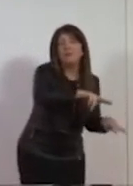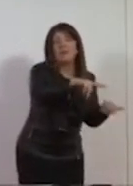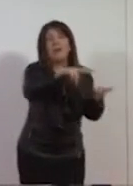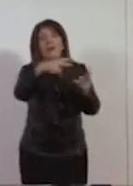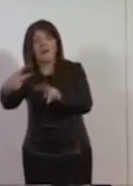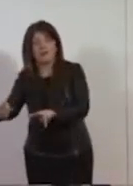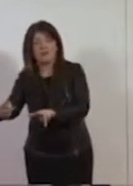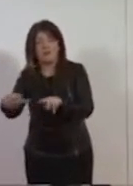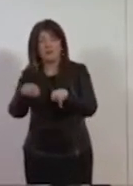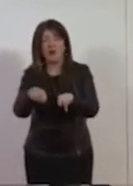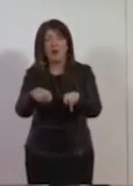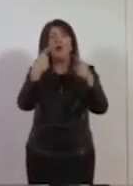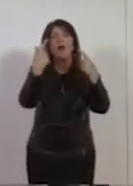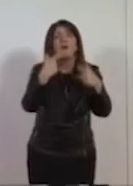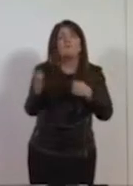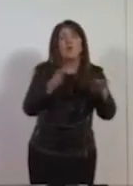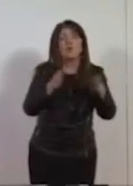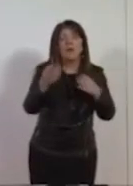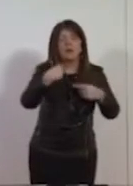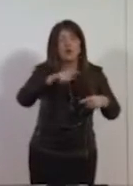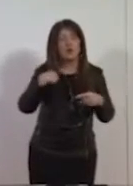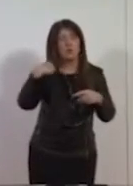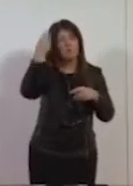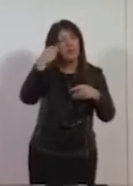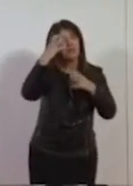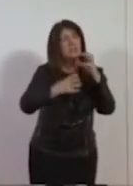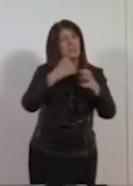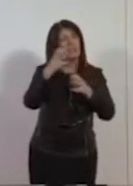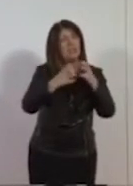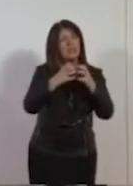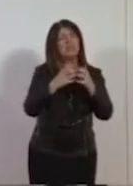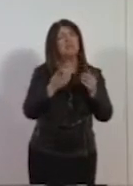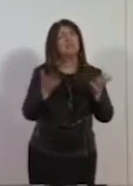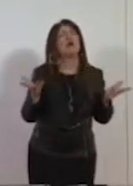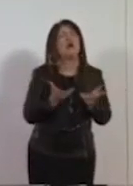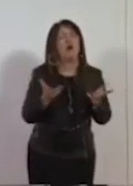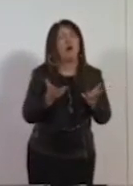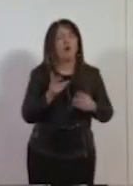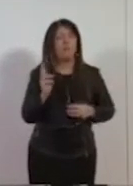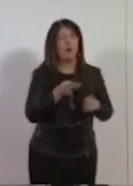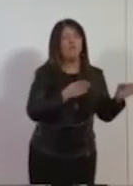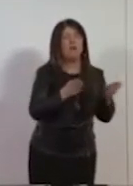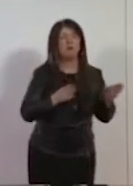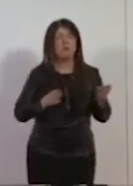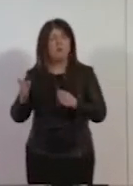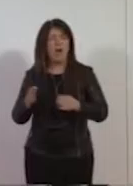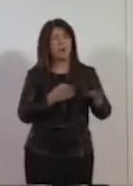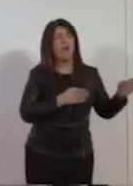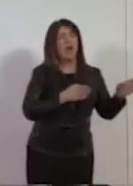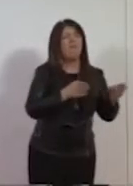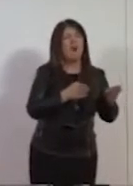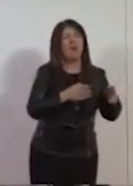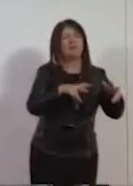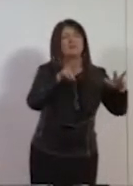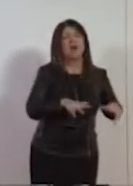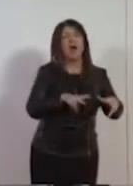un momento che collega due fasi stabili. Abbiamo una fase di stabilità, viene una crisi, ci si agita,